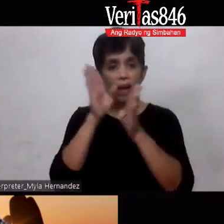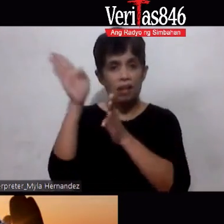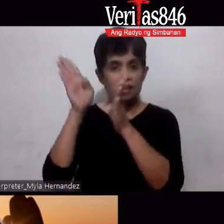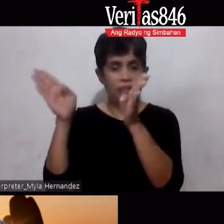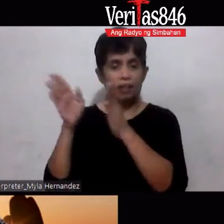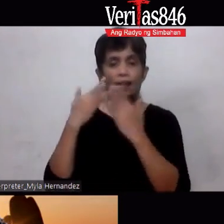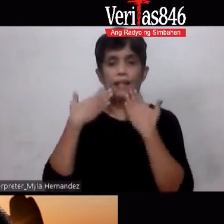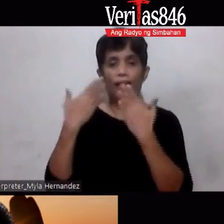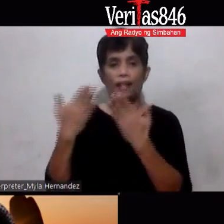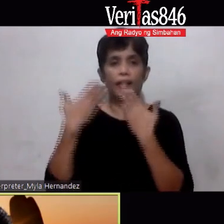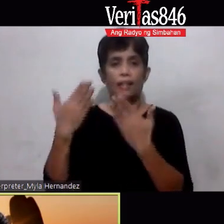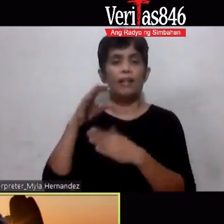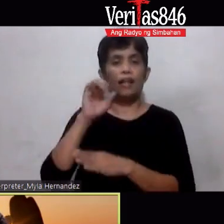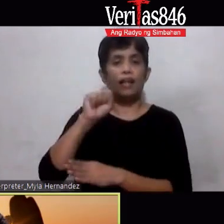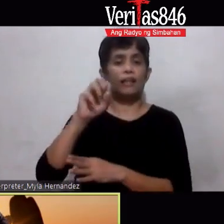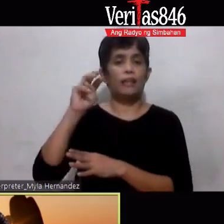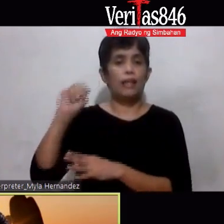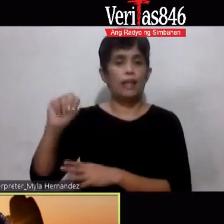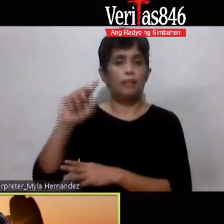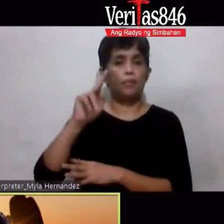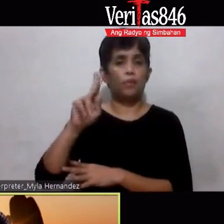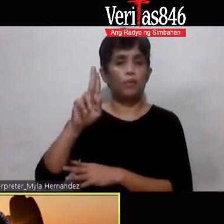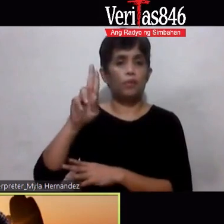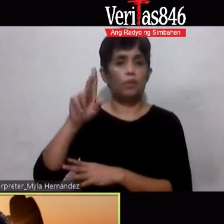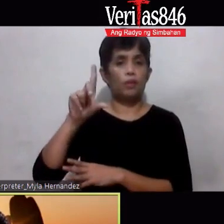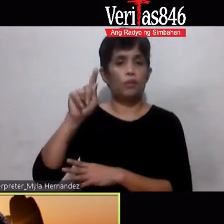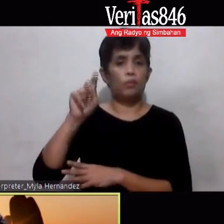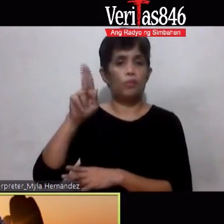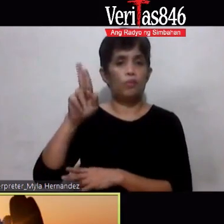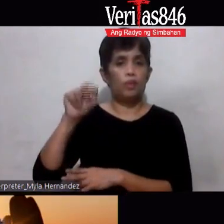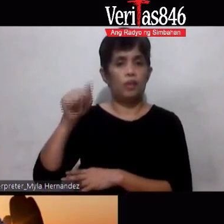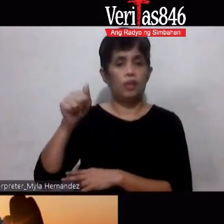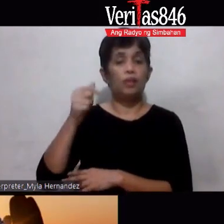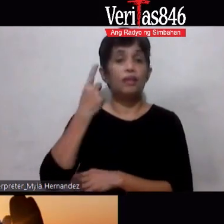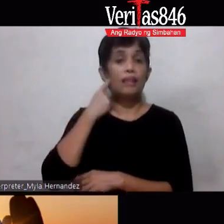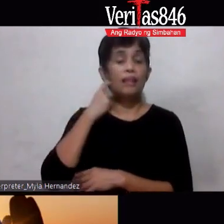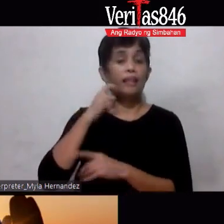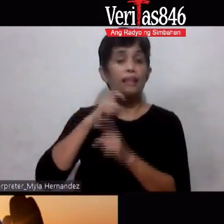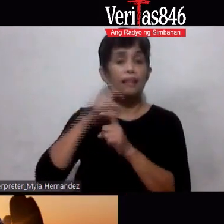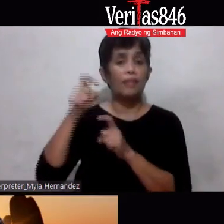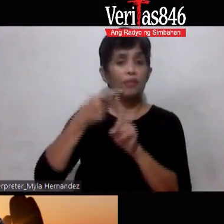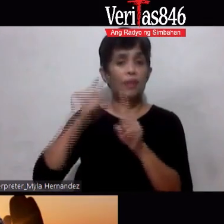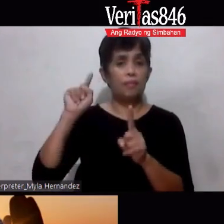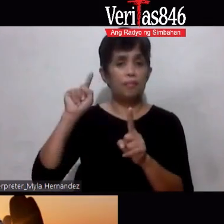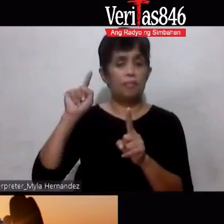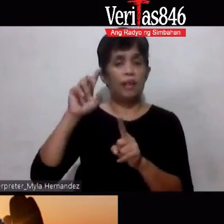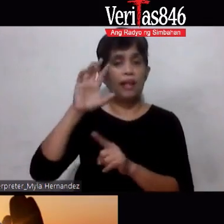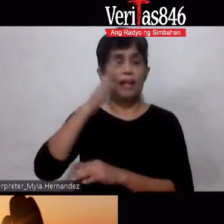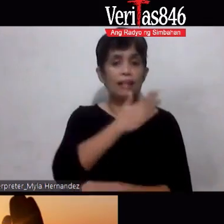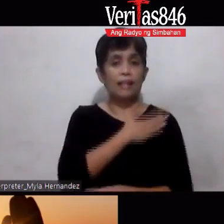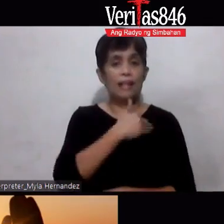Kultura at dun sa nagtext sa iyo kanina from Canada gusto ko lang